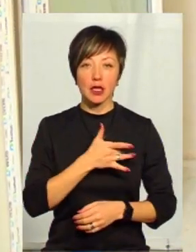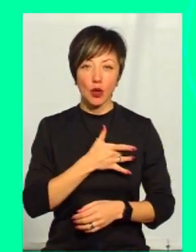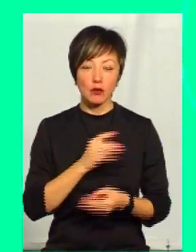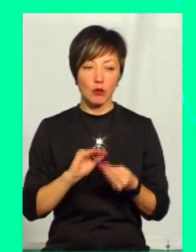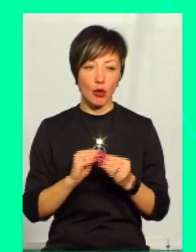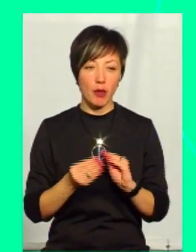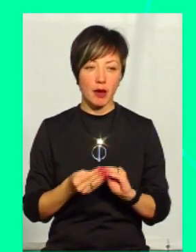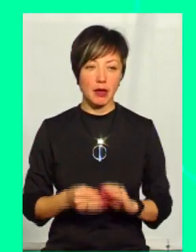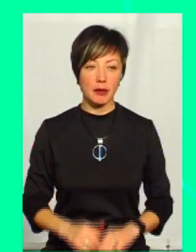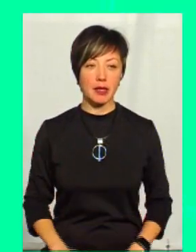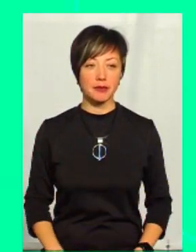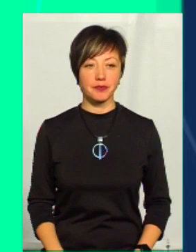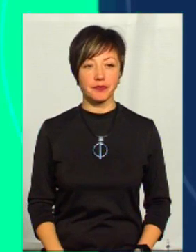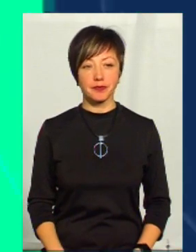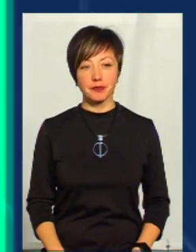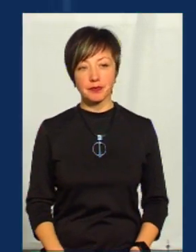проблемами.